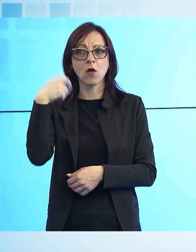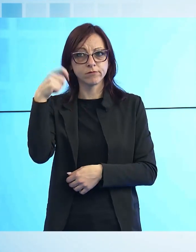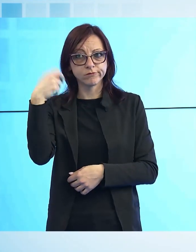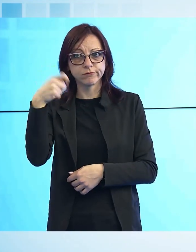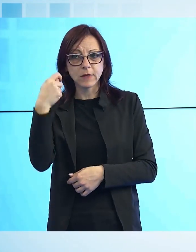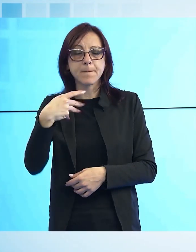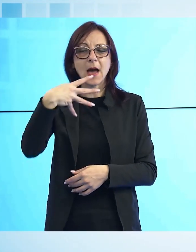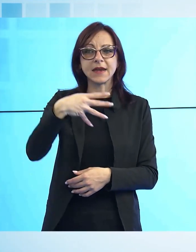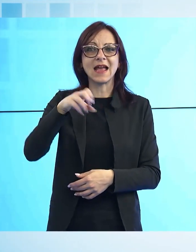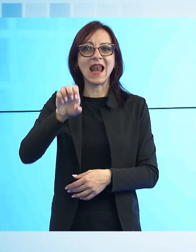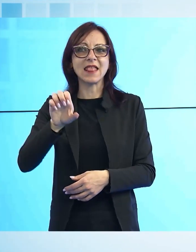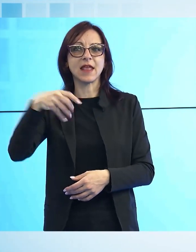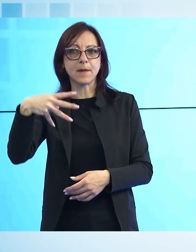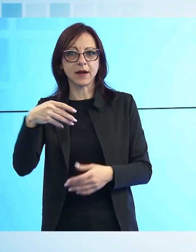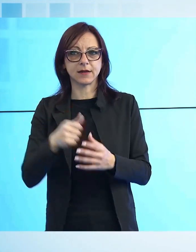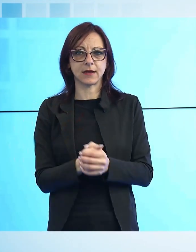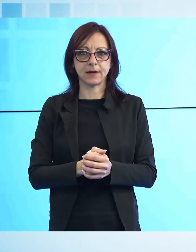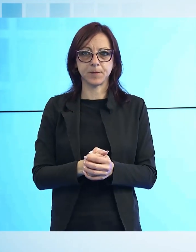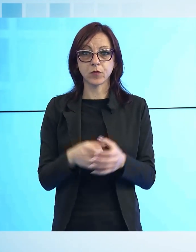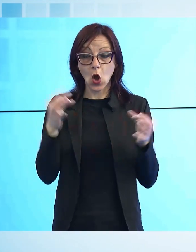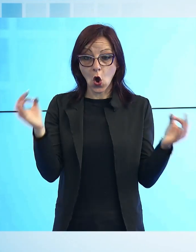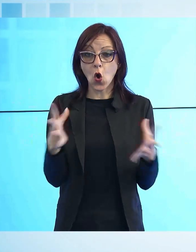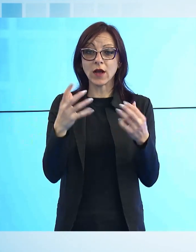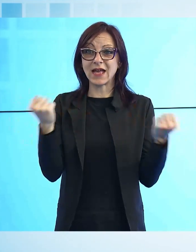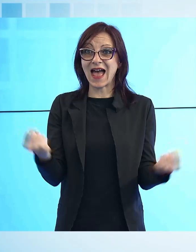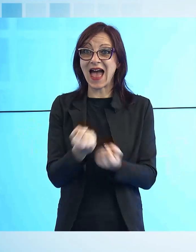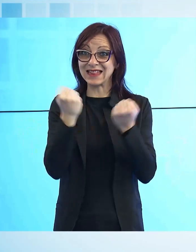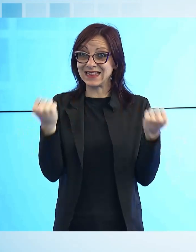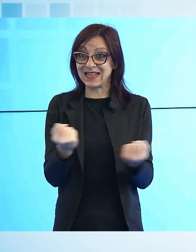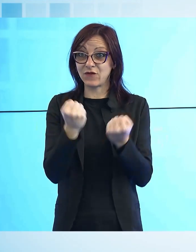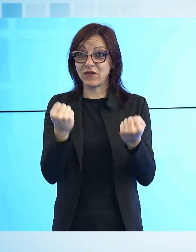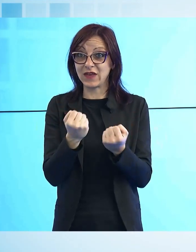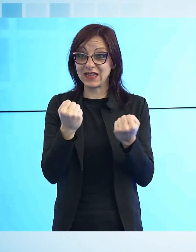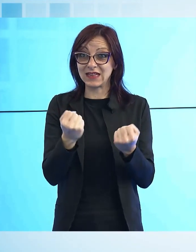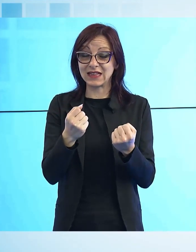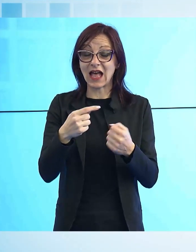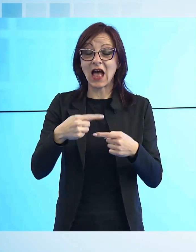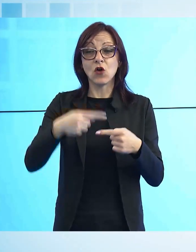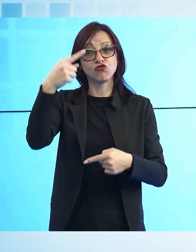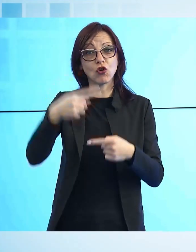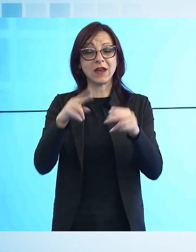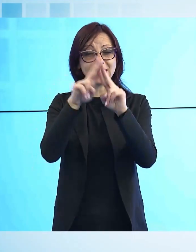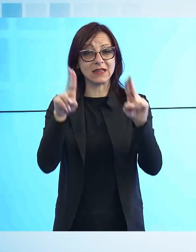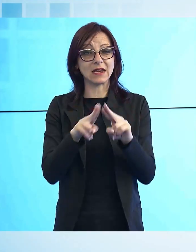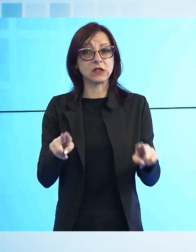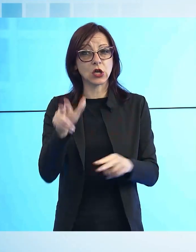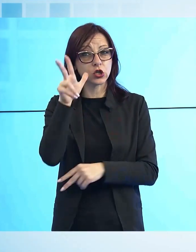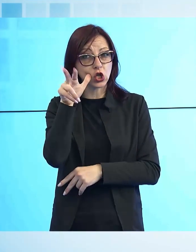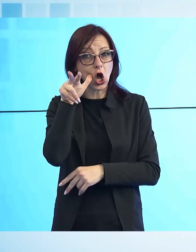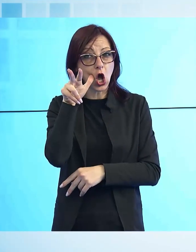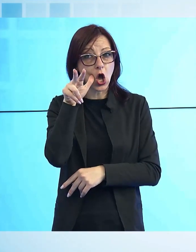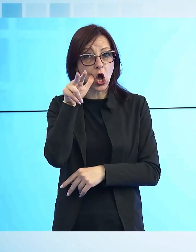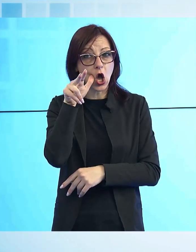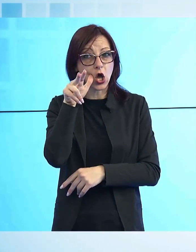Nell'ambito delle iniziative del Comune di Lucca legate alla giornata internazionale della donna, all'Auditorium di San Romano è andata in